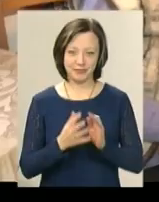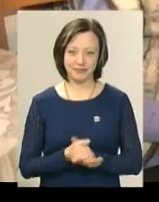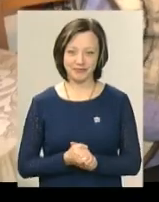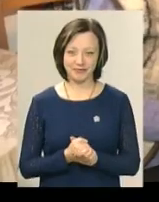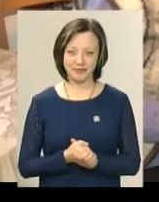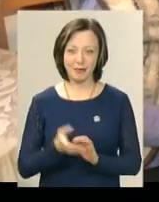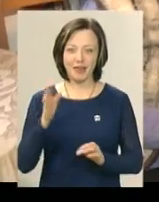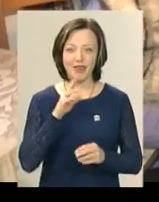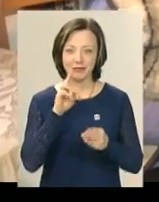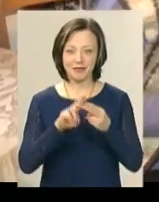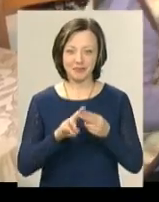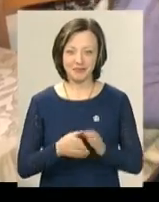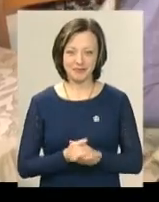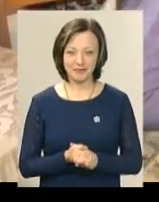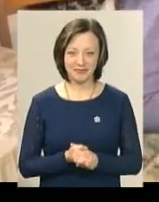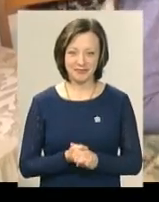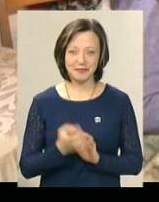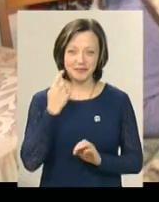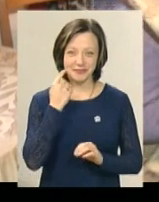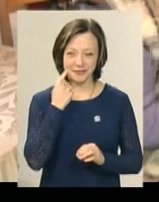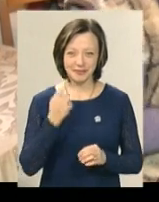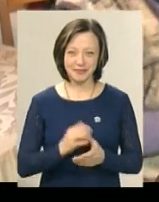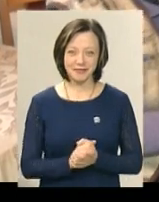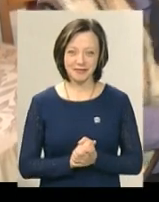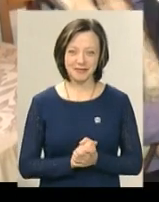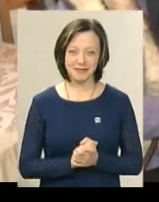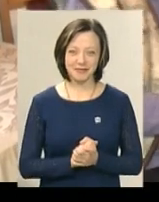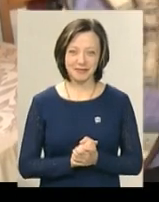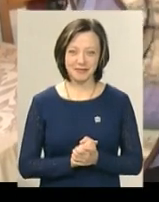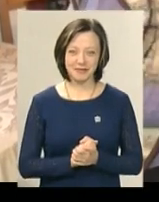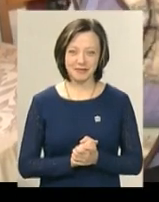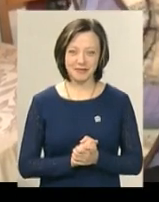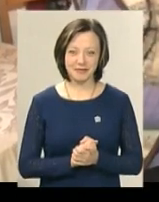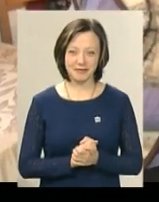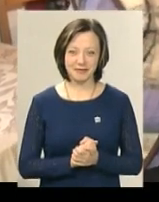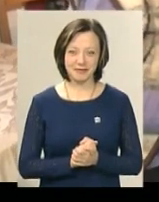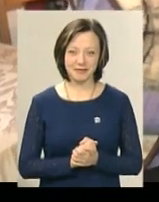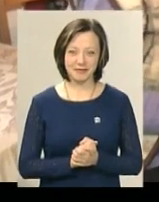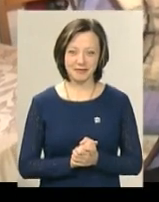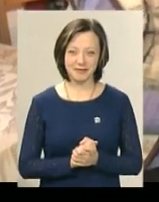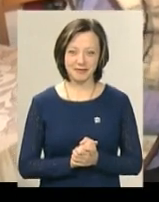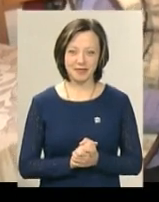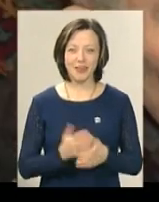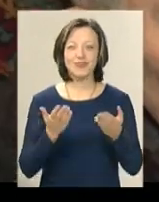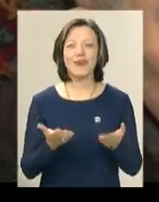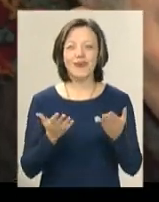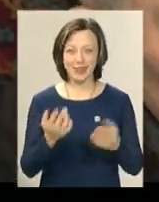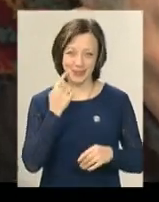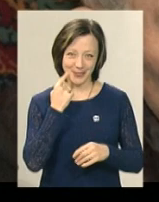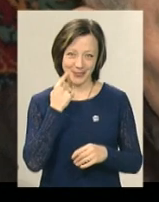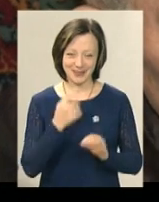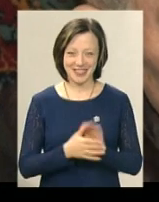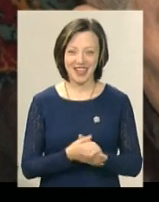Давай. Місь, ну так, ну так, чекай, не балуйся. А ти що? Що ти з'ясняєшся? Йому